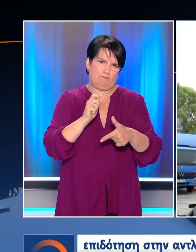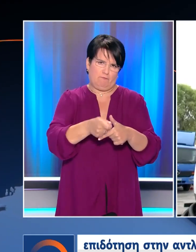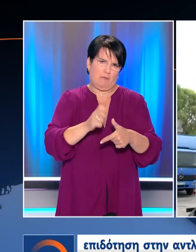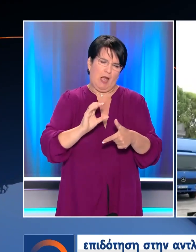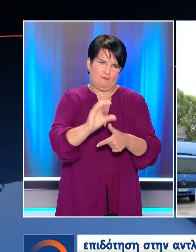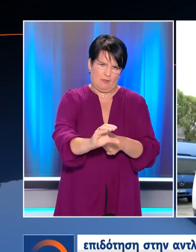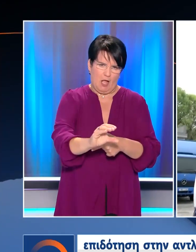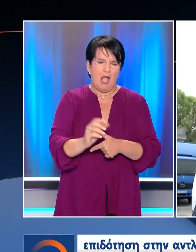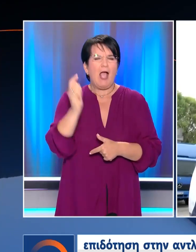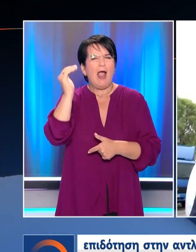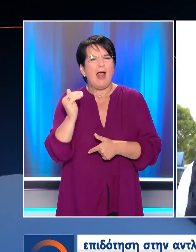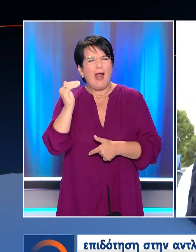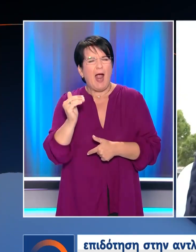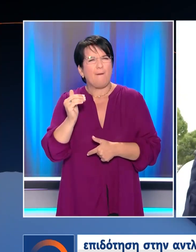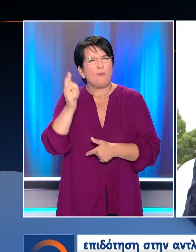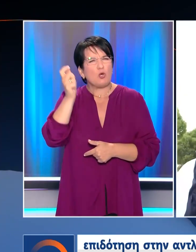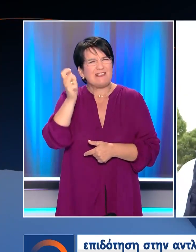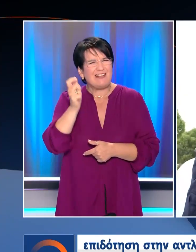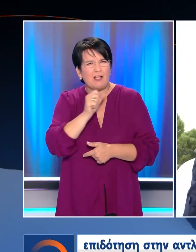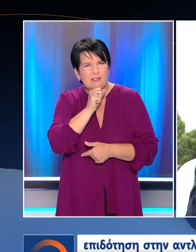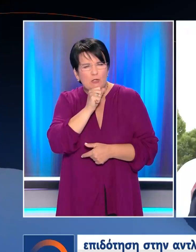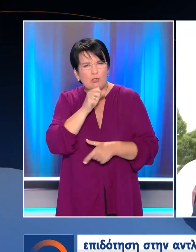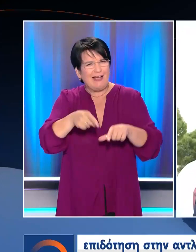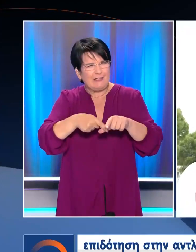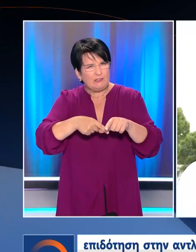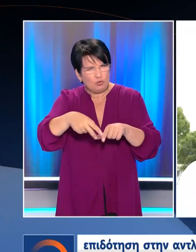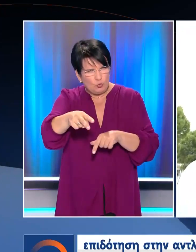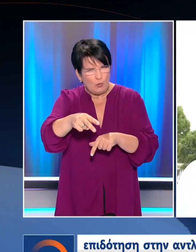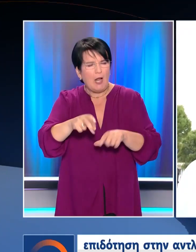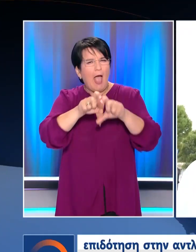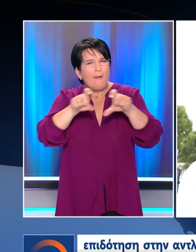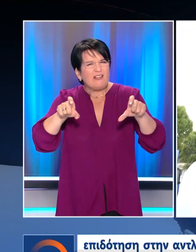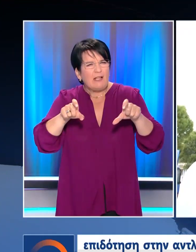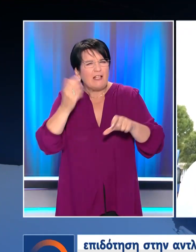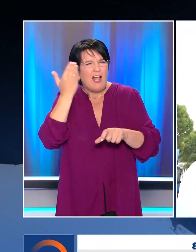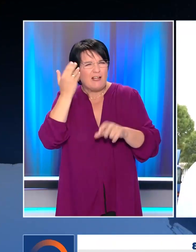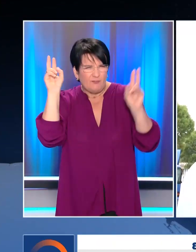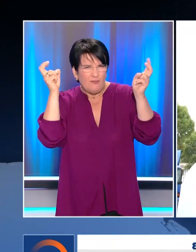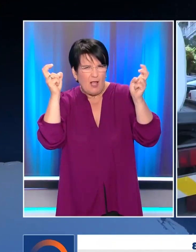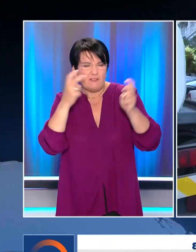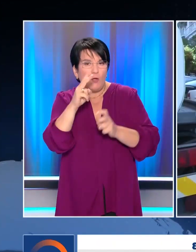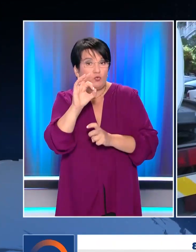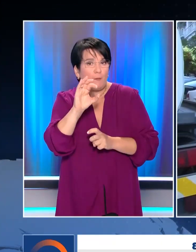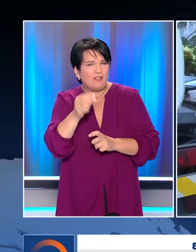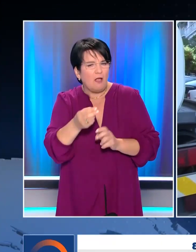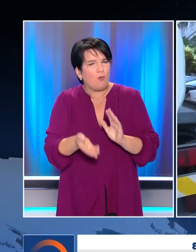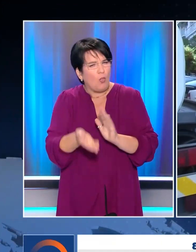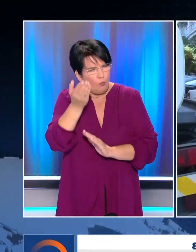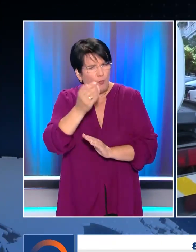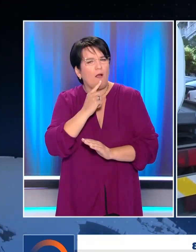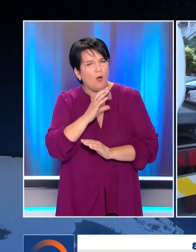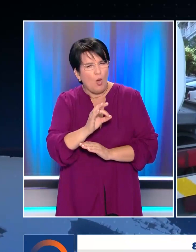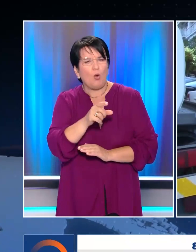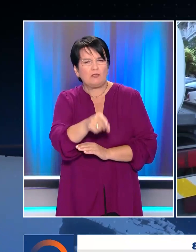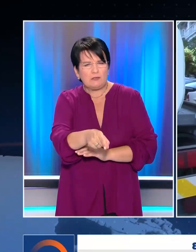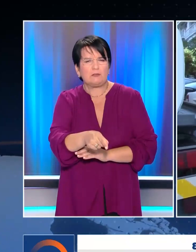αριθμός των χαμηλών συνταξιούχων Που θα πάρουν τα Χριστούγεννα Επίταγη Ακρίβειας Ενώ σε άμεση εφαρμογή Μπαίνουν μέτρα για την